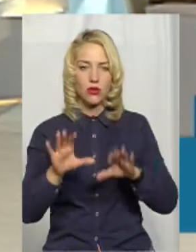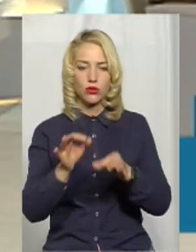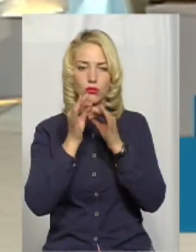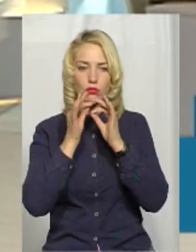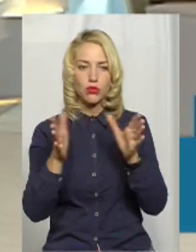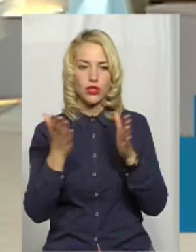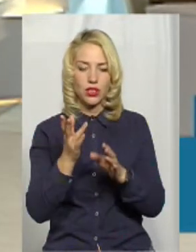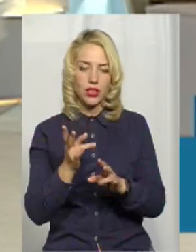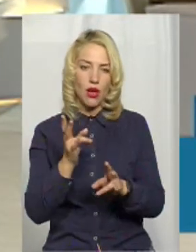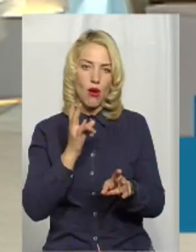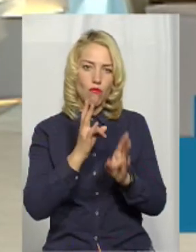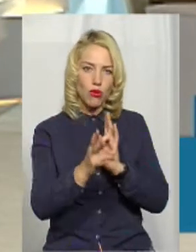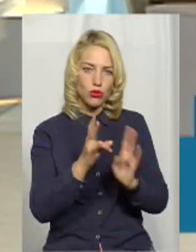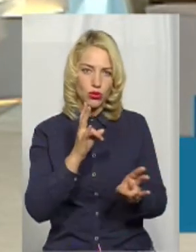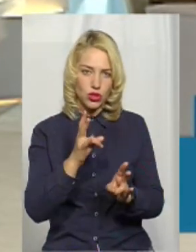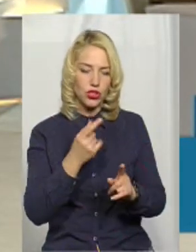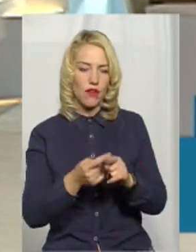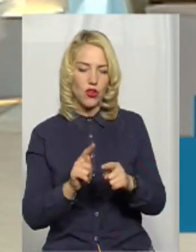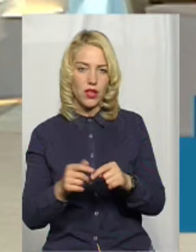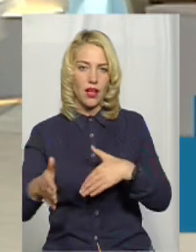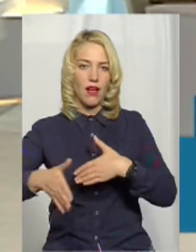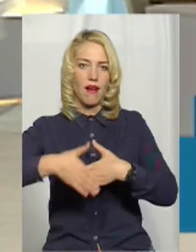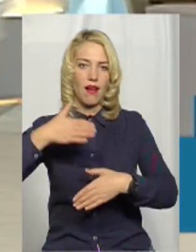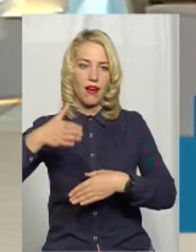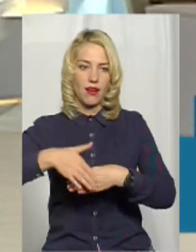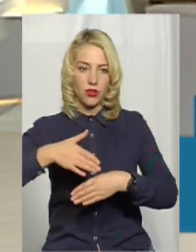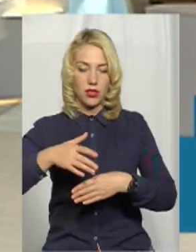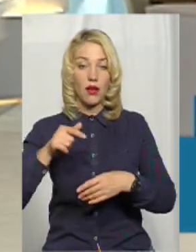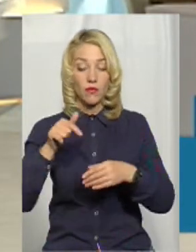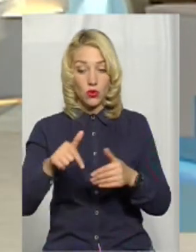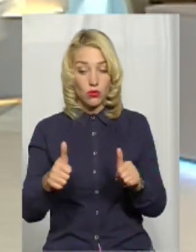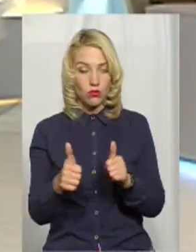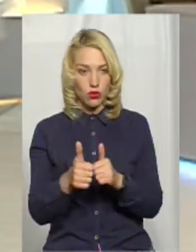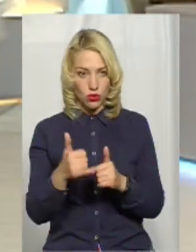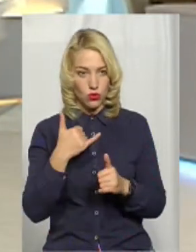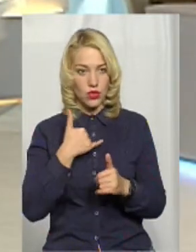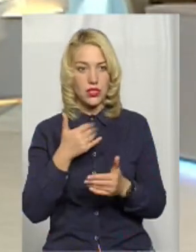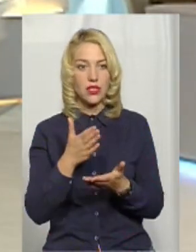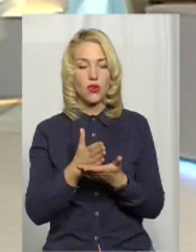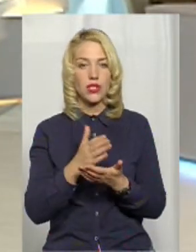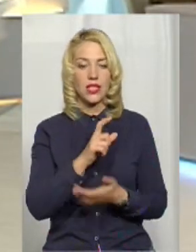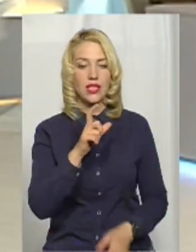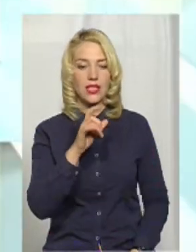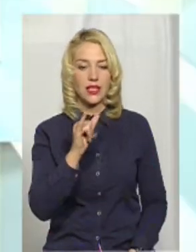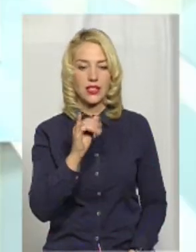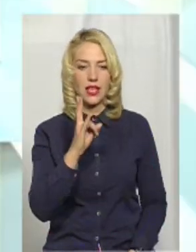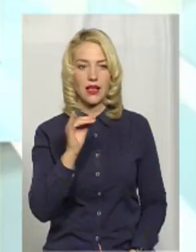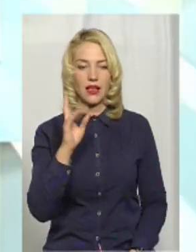пошкодження караються. Тут поруч в нас знаходиться в Зінькові